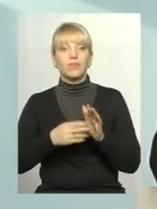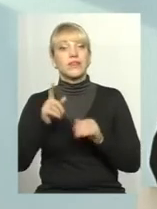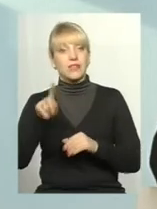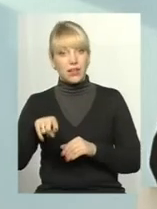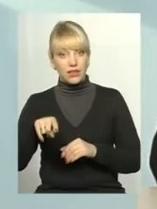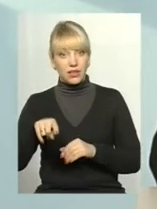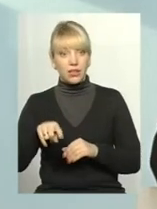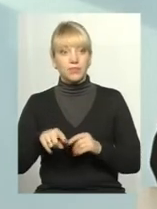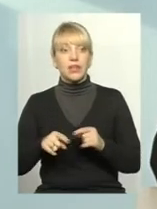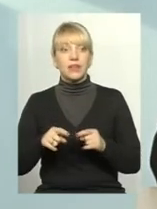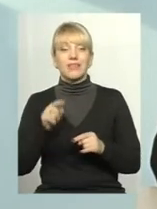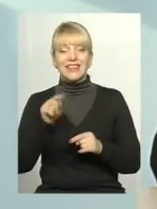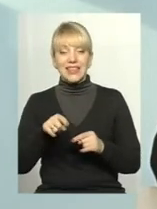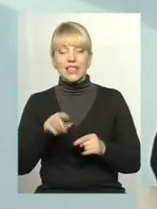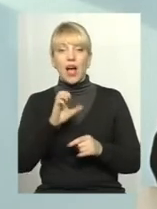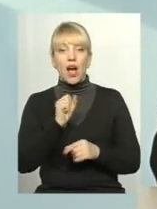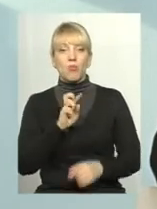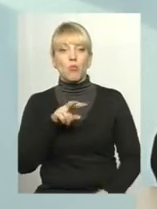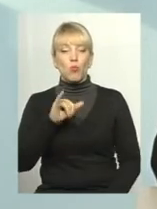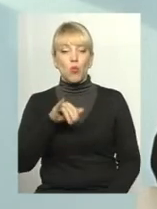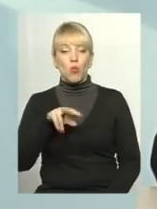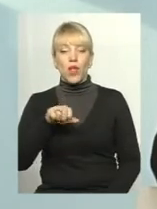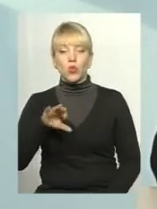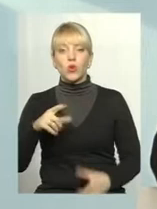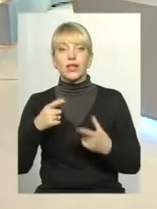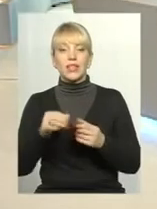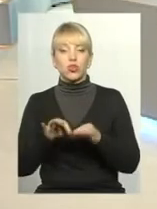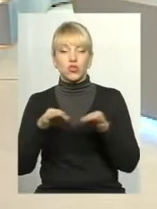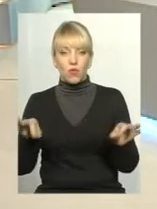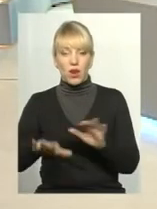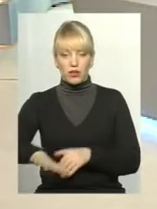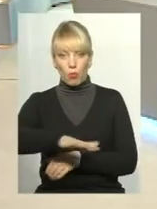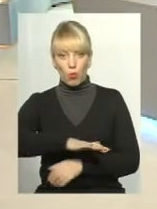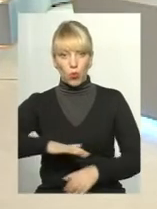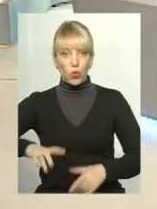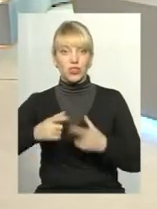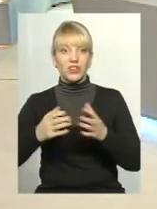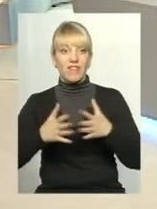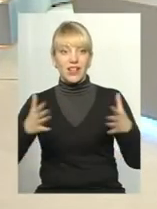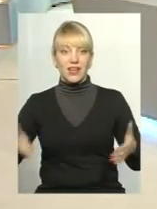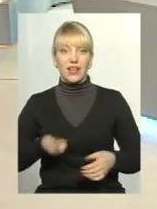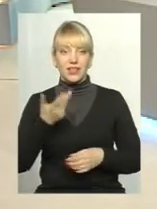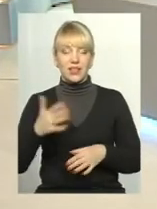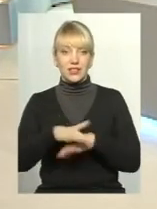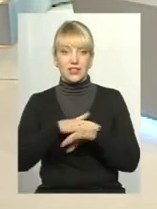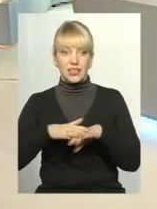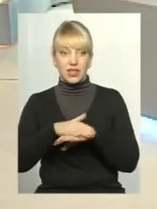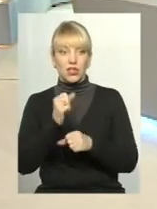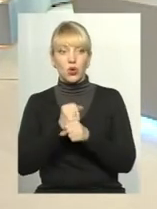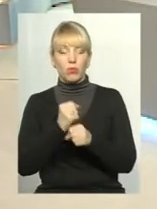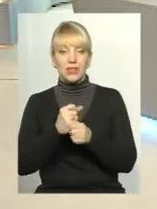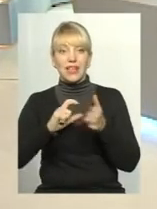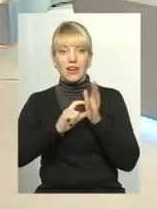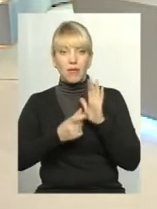в тих амбулаторіях, де дозволяють проще, де велика кількість населення, робити